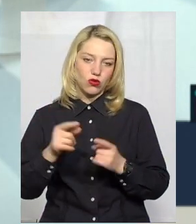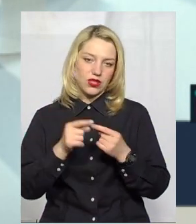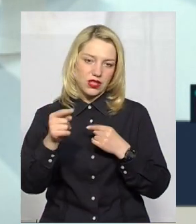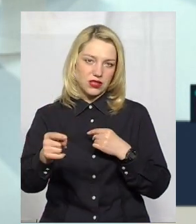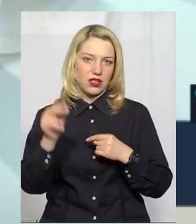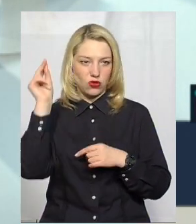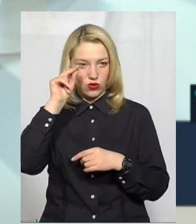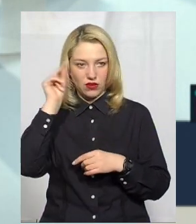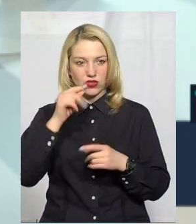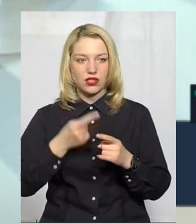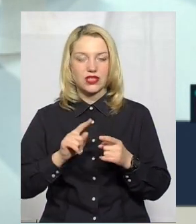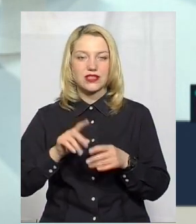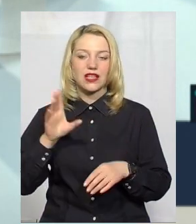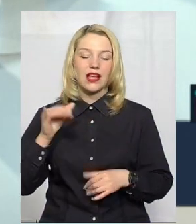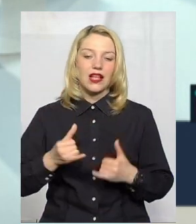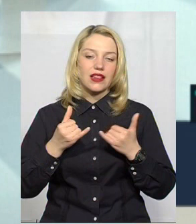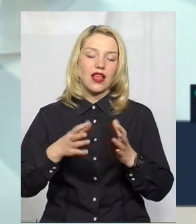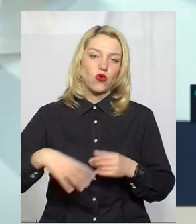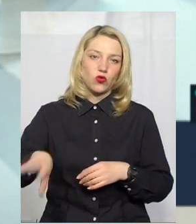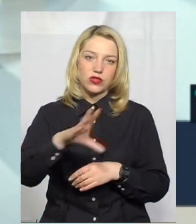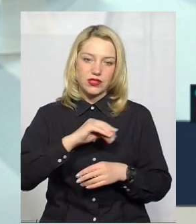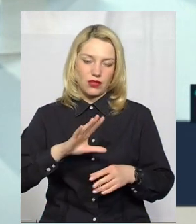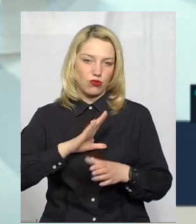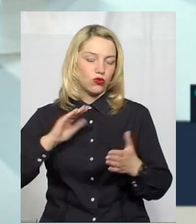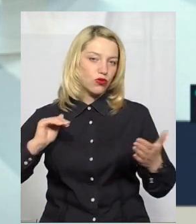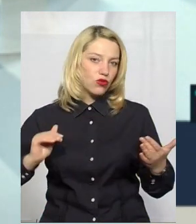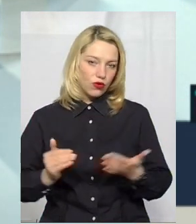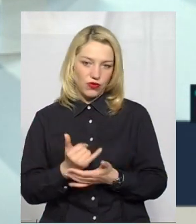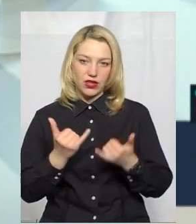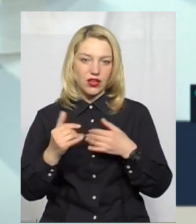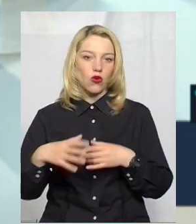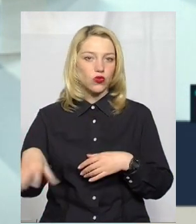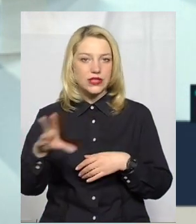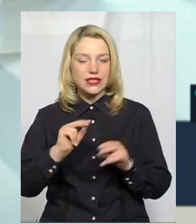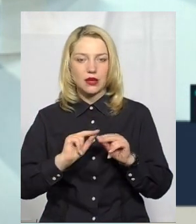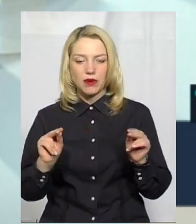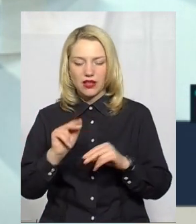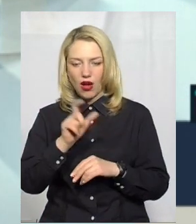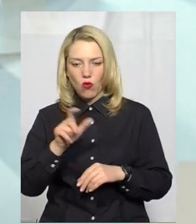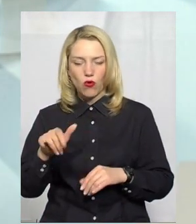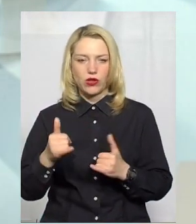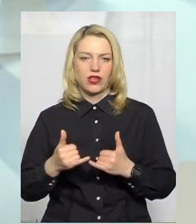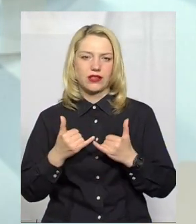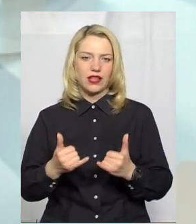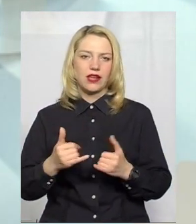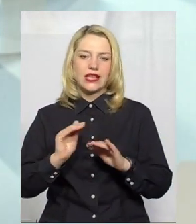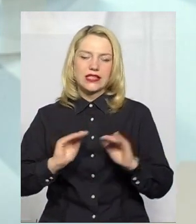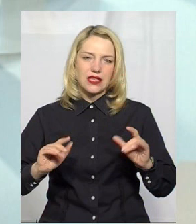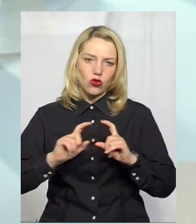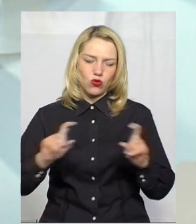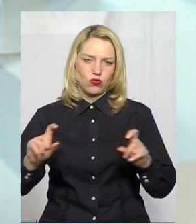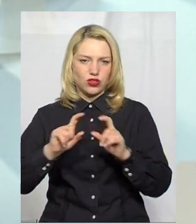було для всіх нове, для всіх педагогів, усіх закладів освіти, як загальноосвітніх, так і дошкільних закладів.